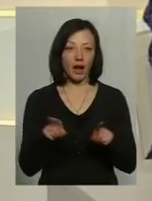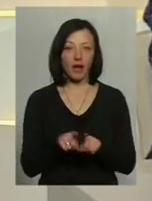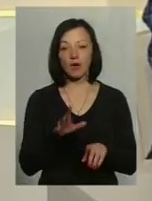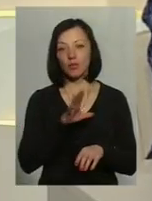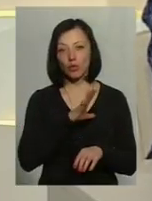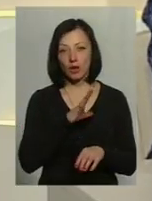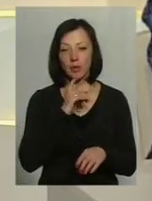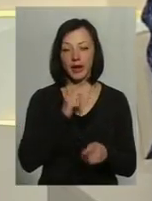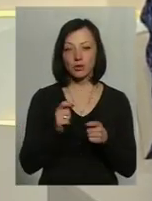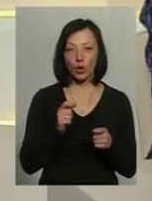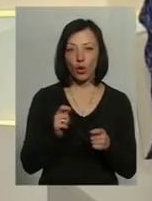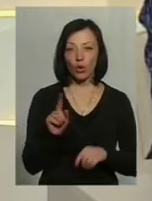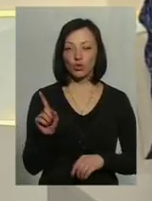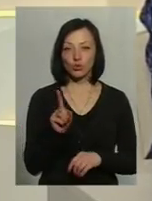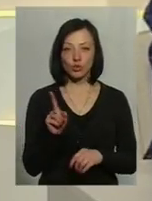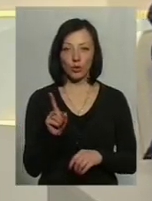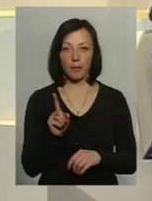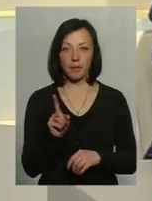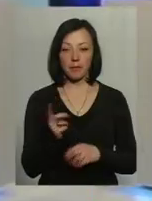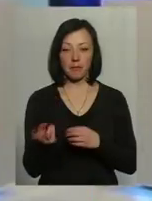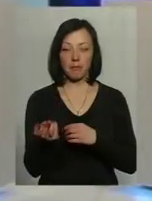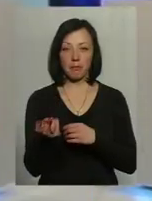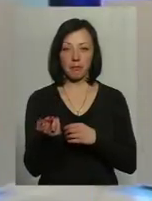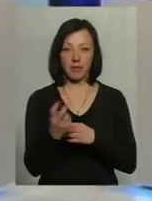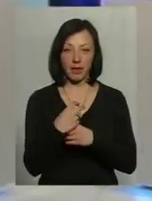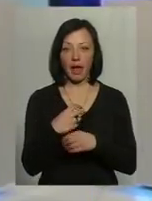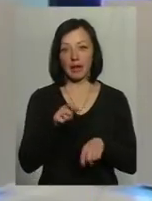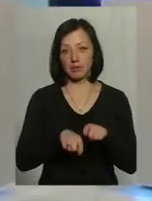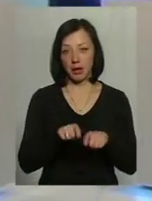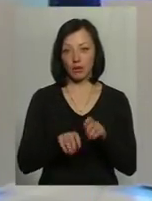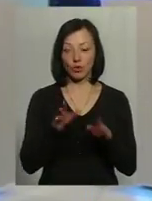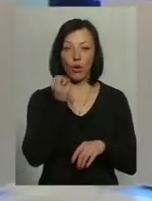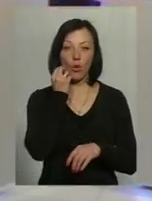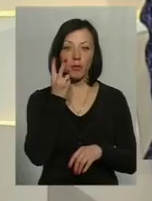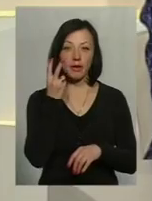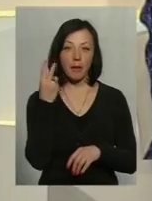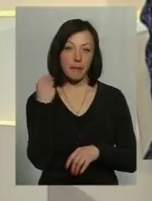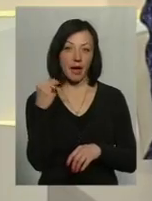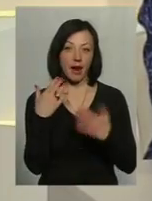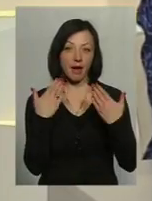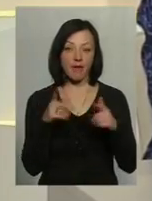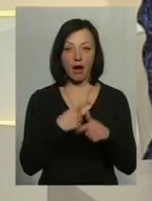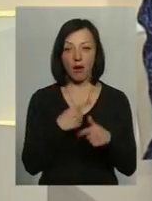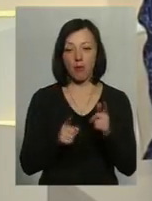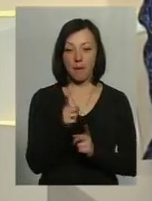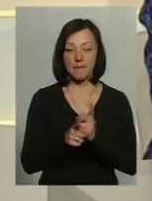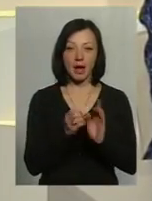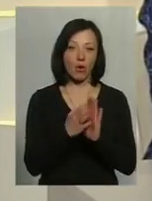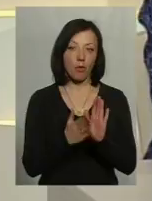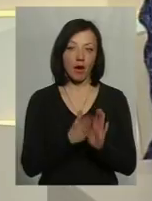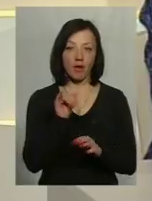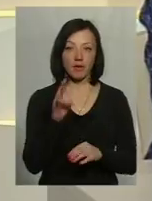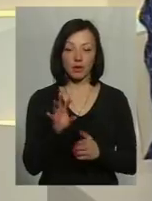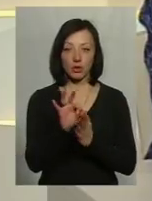перестороги, що прийде інспектор, буде обідня перерва, чи якийсь переоблік, а він